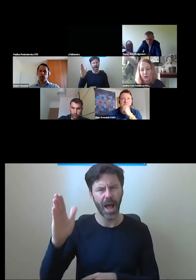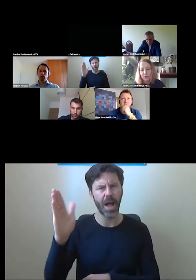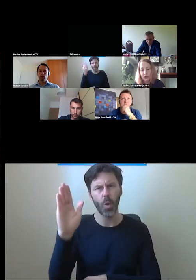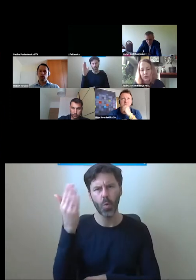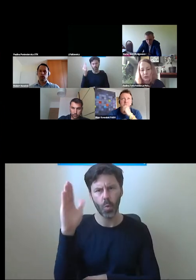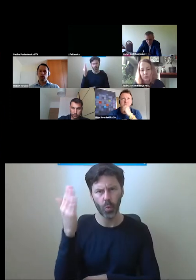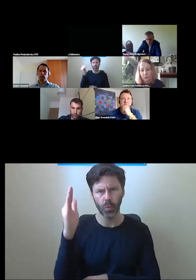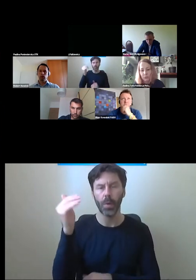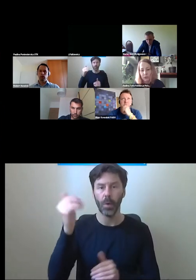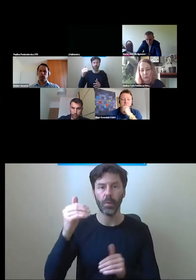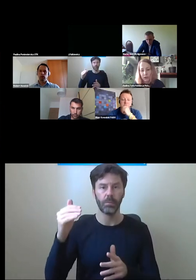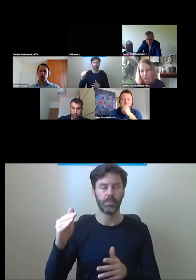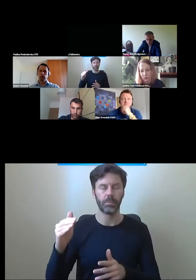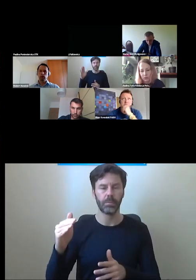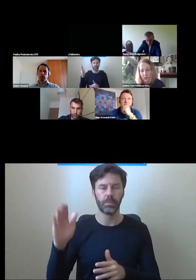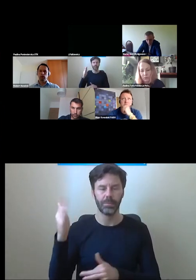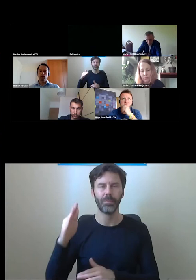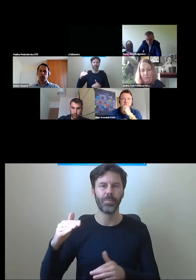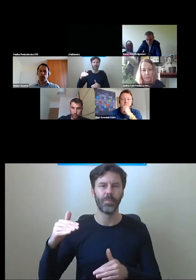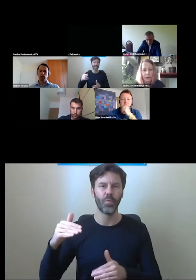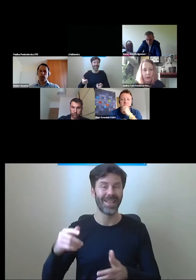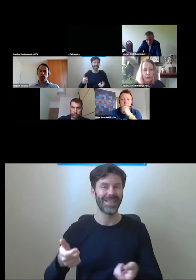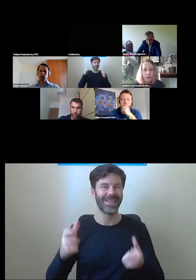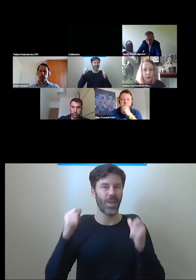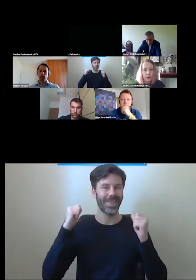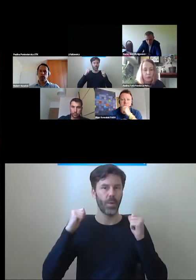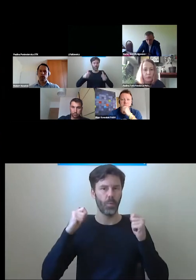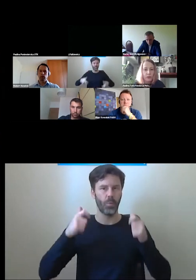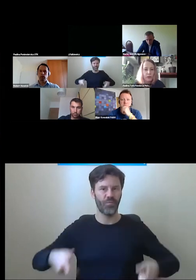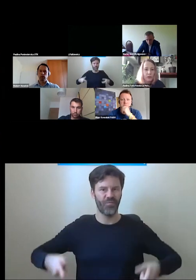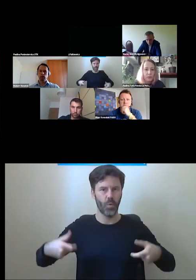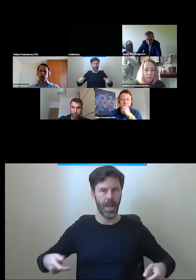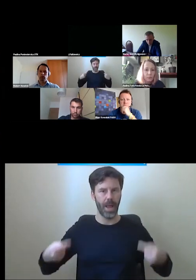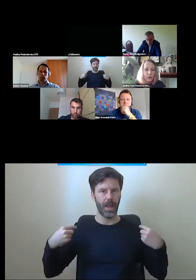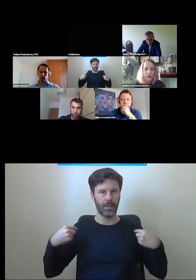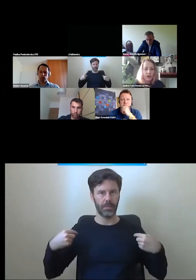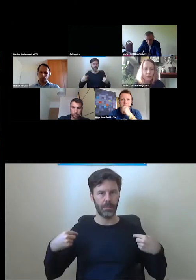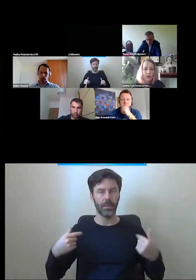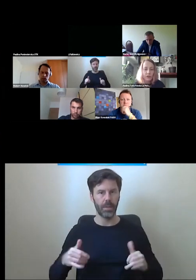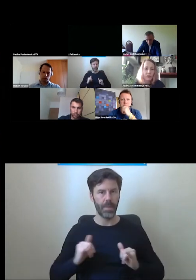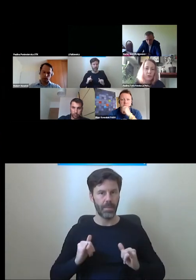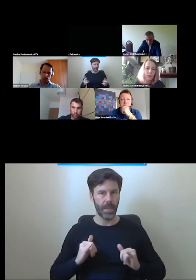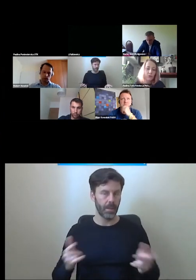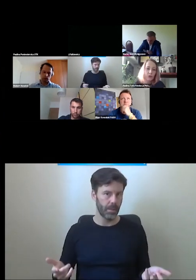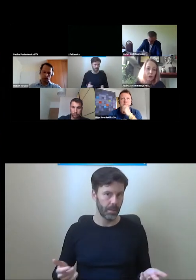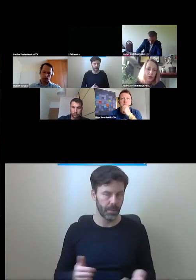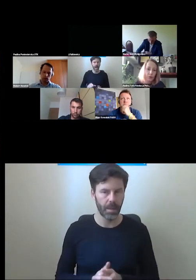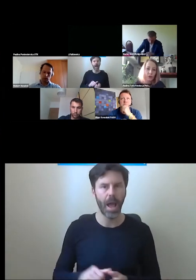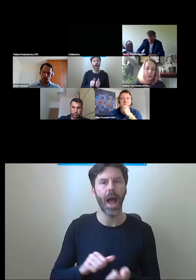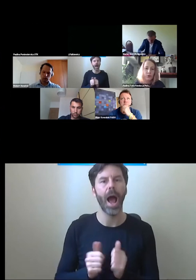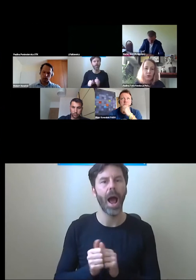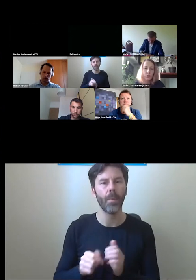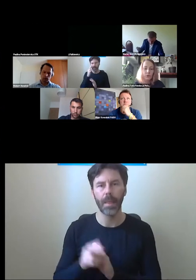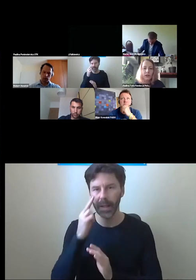bezpieczny wyjazd wózkiem tyłem. Czy na przykład oznaczenia brelowskie, które są umieszczone